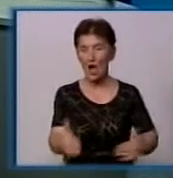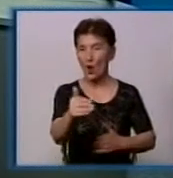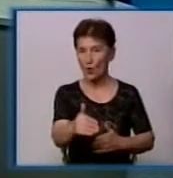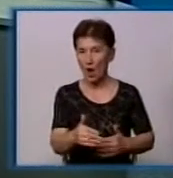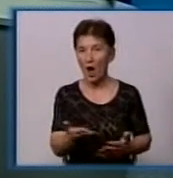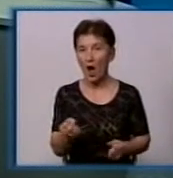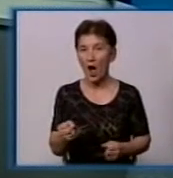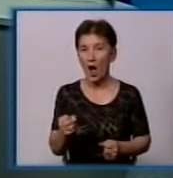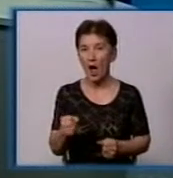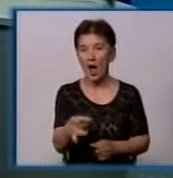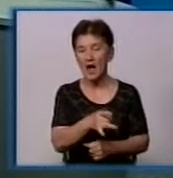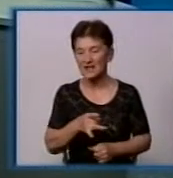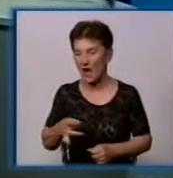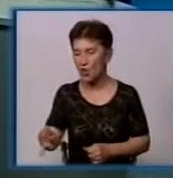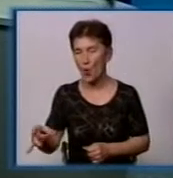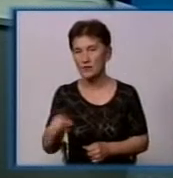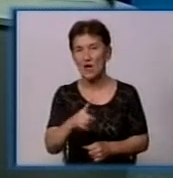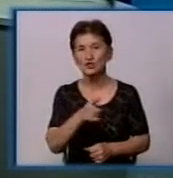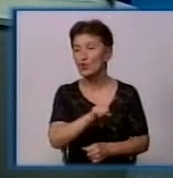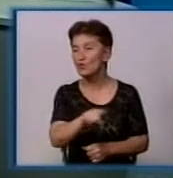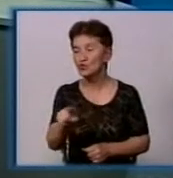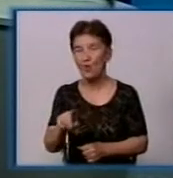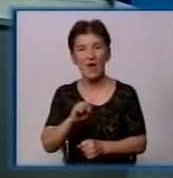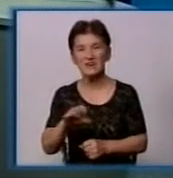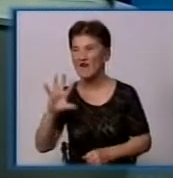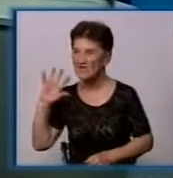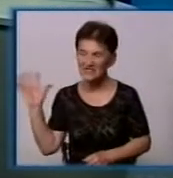Мікрорайони, чому ці, а не інші, і чому не всі одразу?